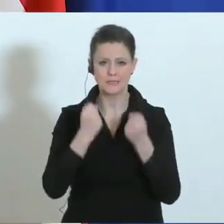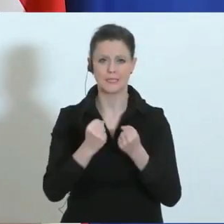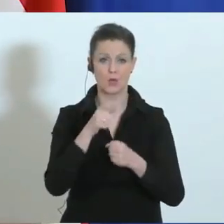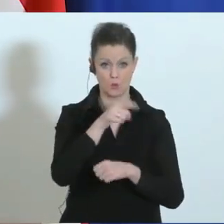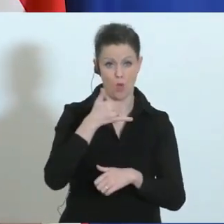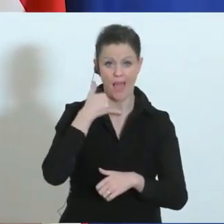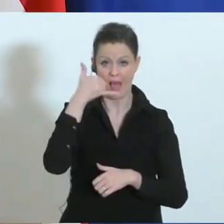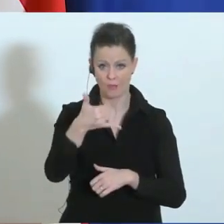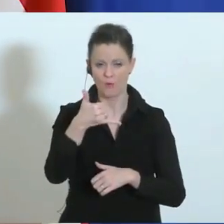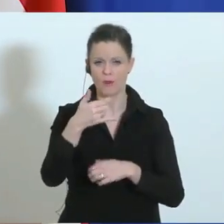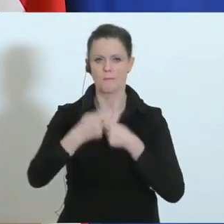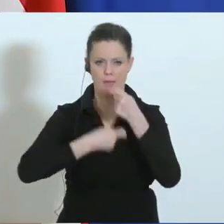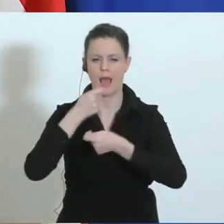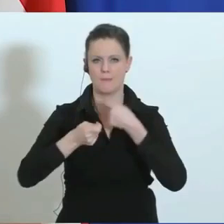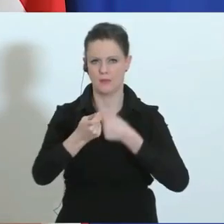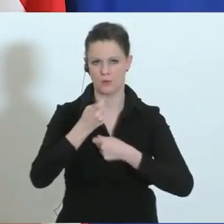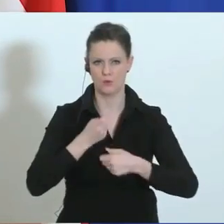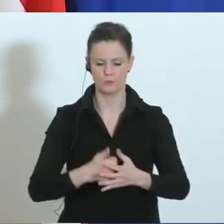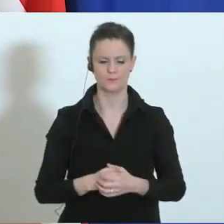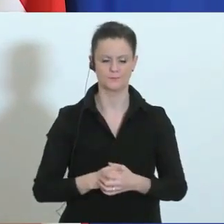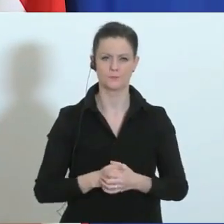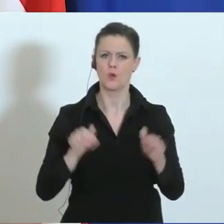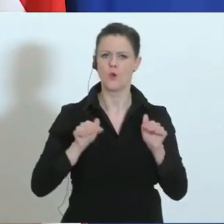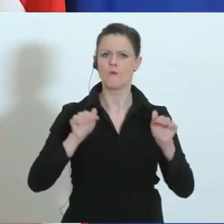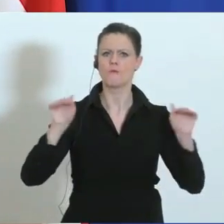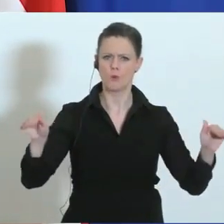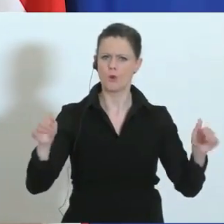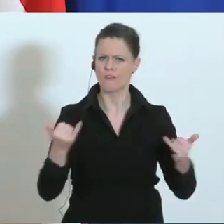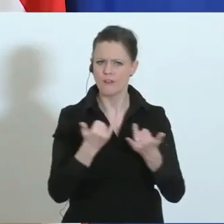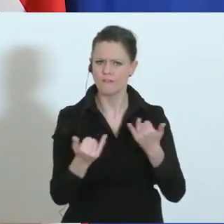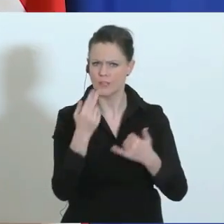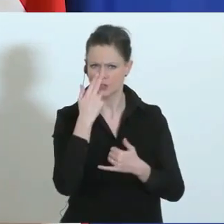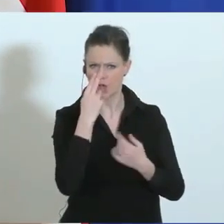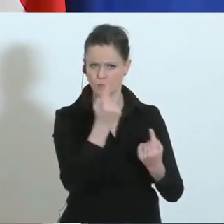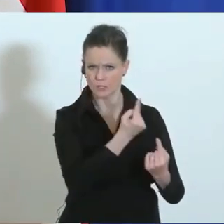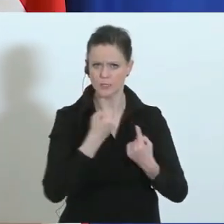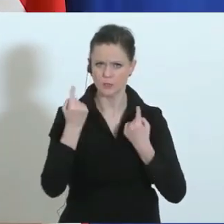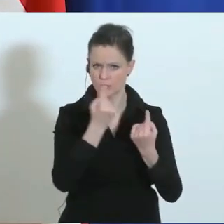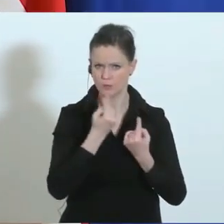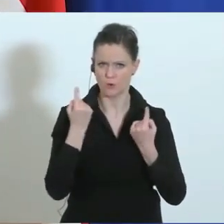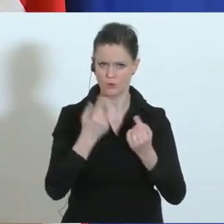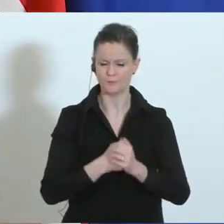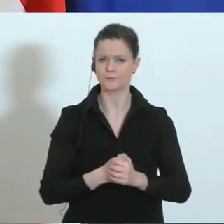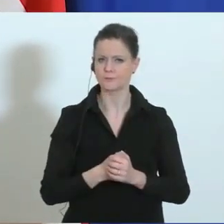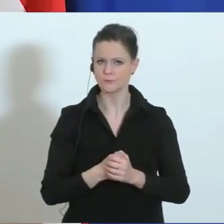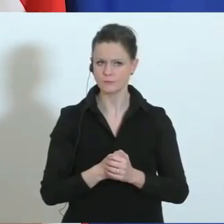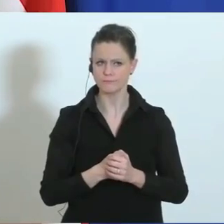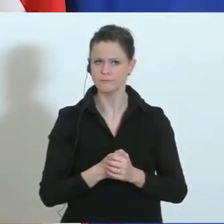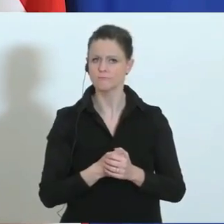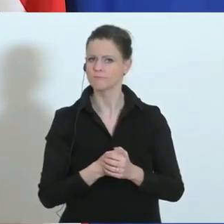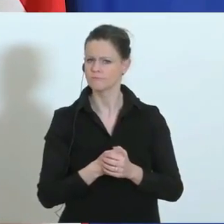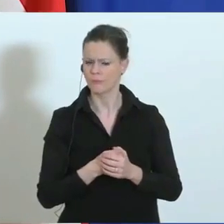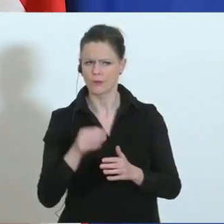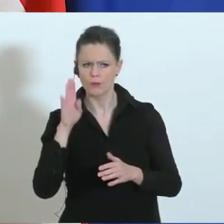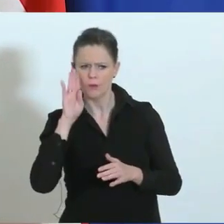Bleiben Sie dran. Wie schaut die Situation es aus, am Flughafen schwächert? Sie wissen, es gab immer wieder Berichte, dass noch Maschinen nach Österreich